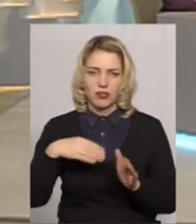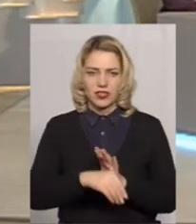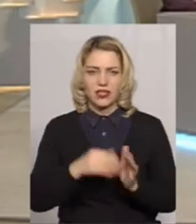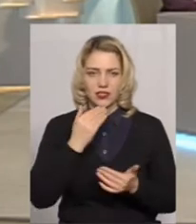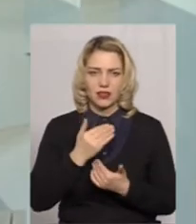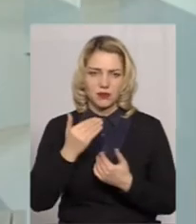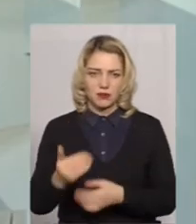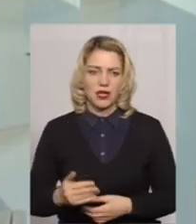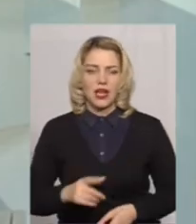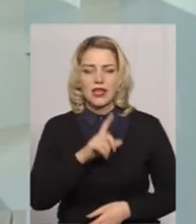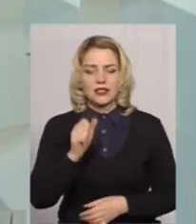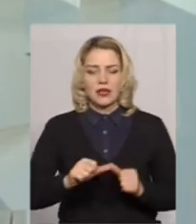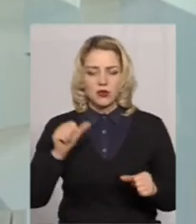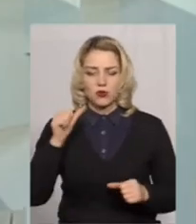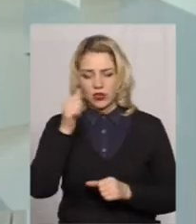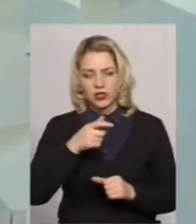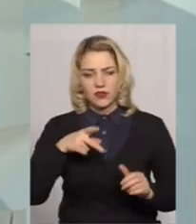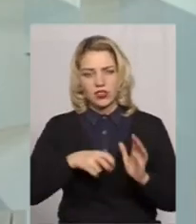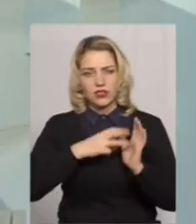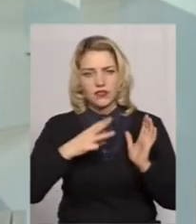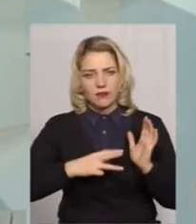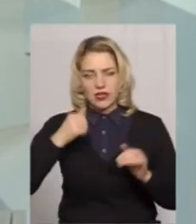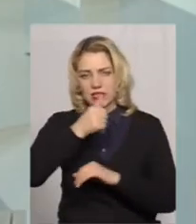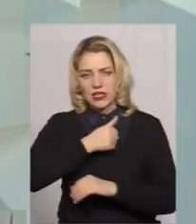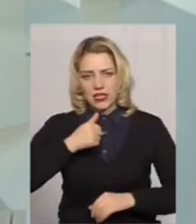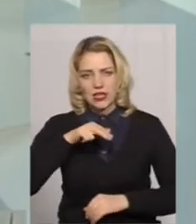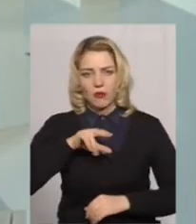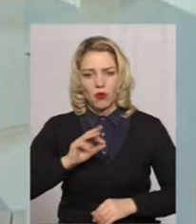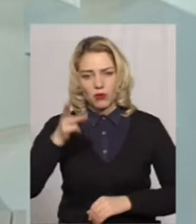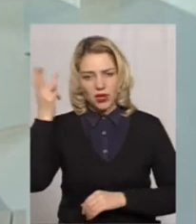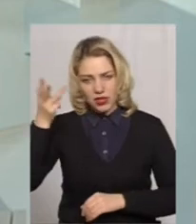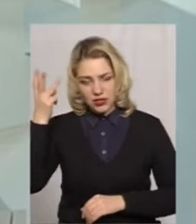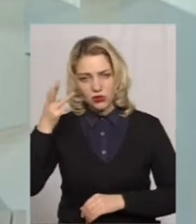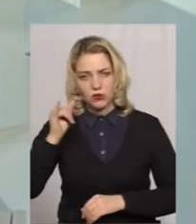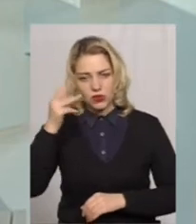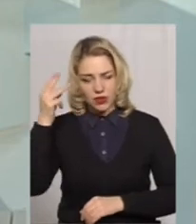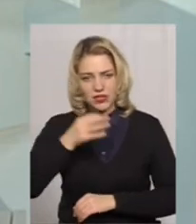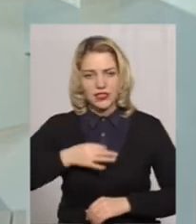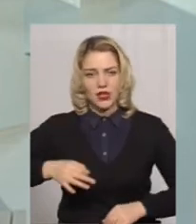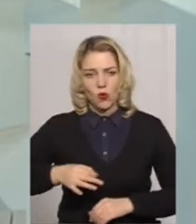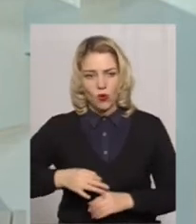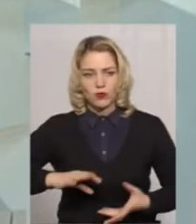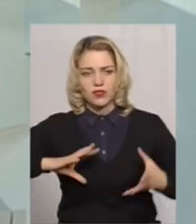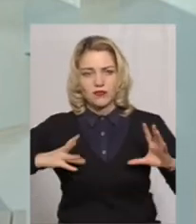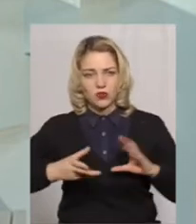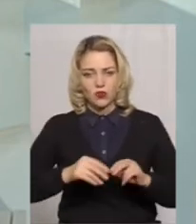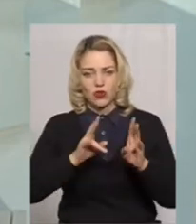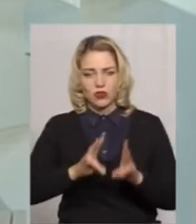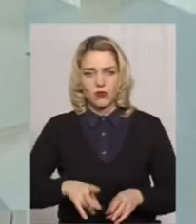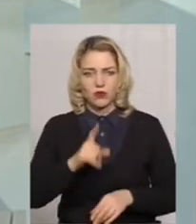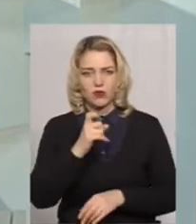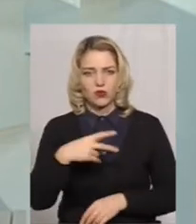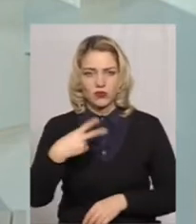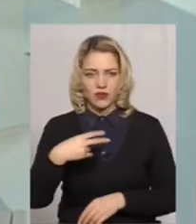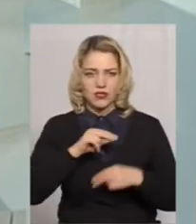Ну, за минулий рік, 2018 рік, по Хмельницькому і Хмельницькій області всього травмовано 120